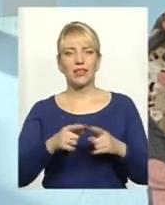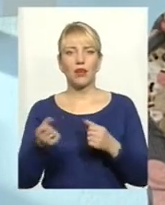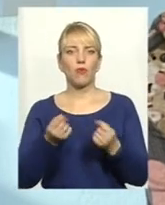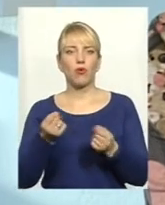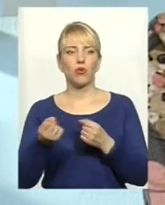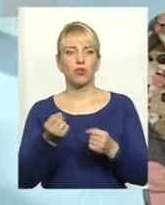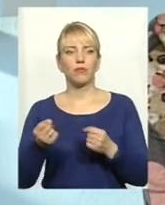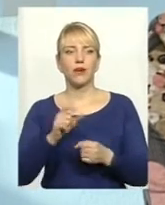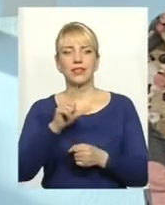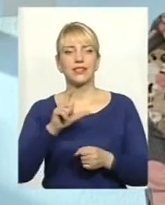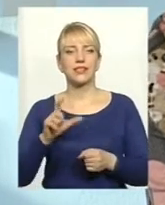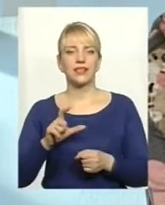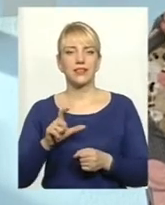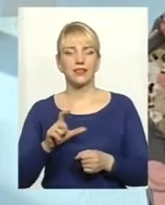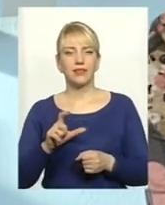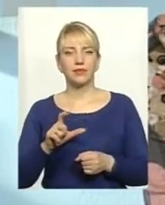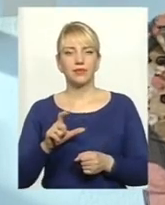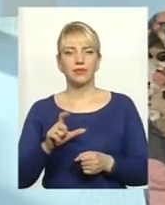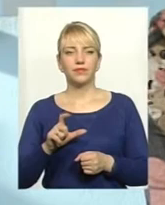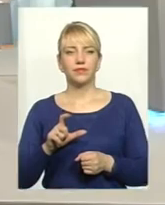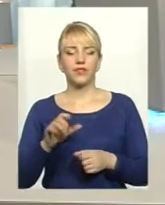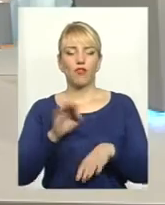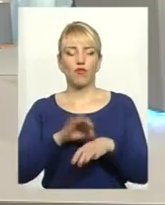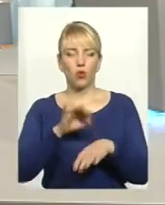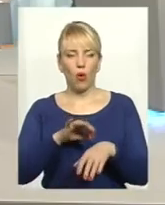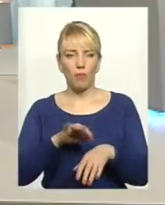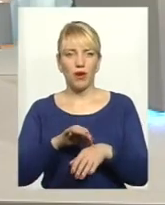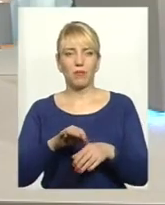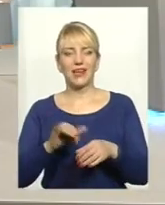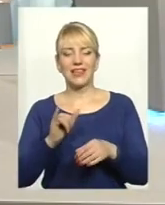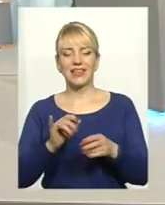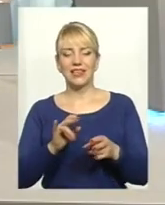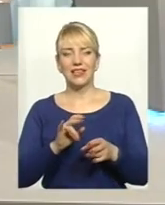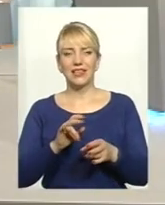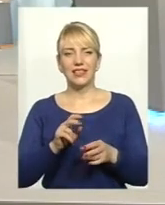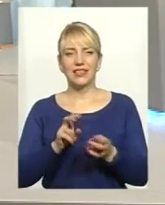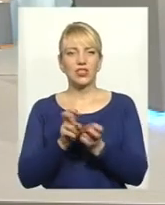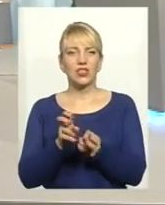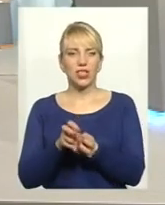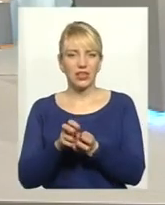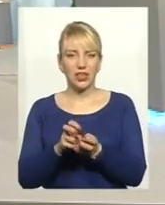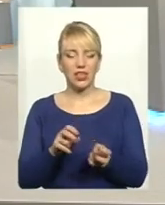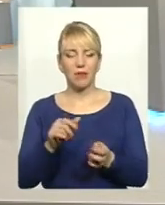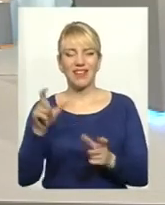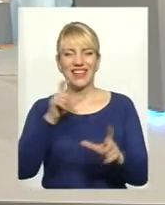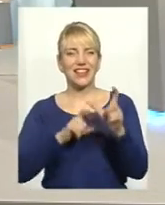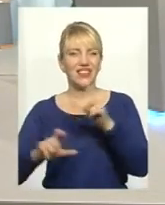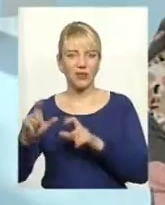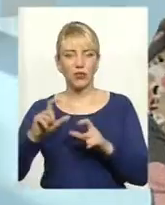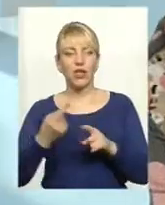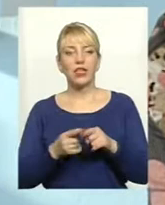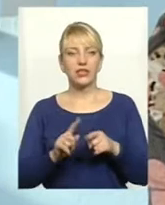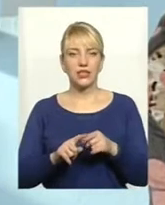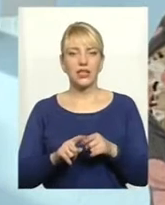з хворобами, і шкідниками, хімічними методами. І за цей